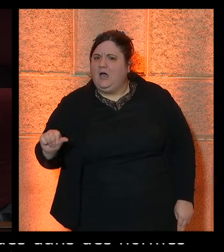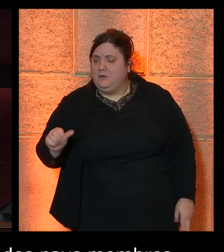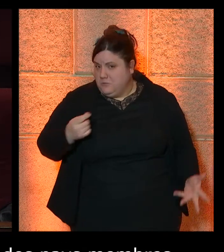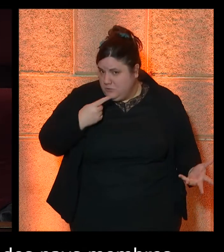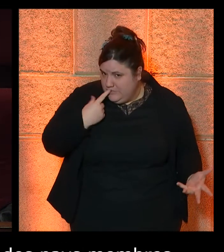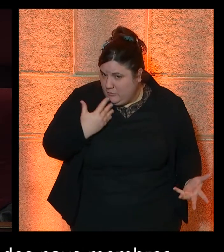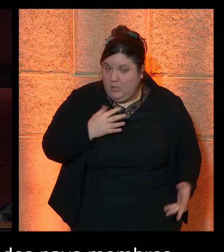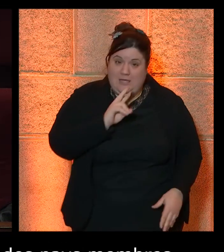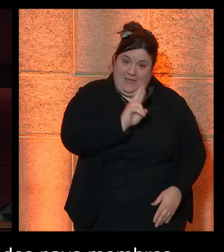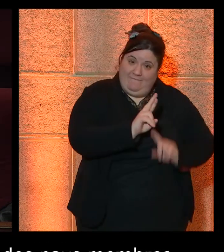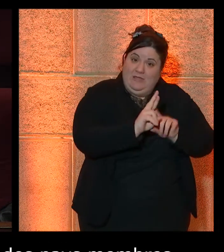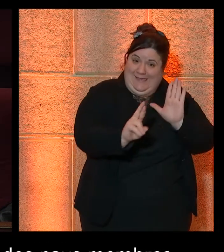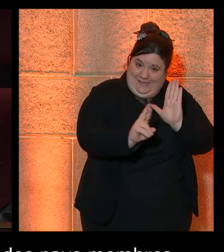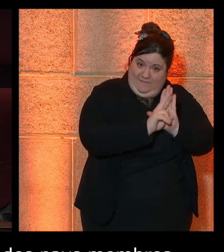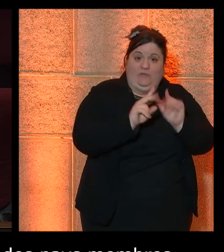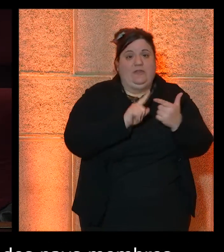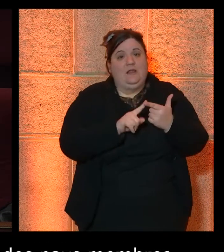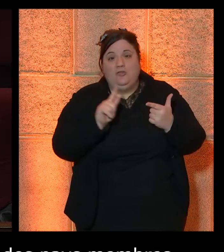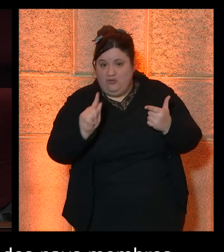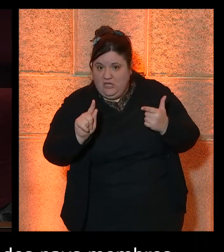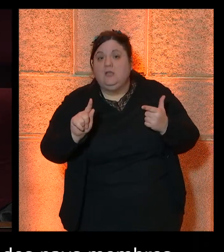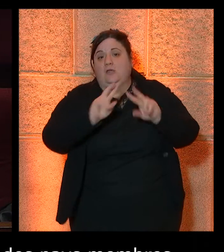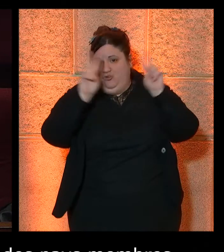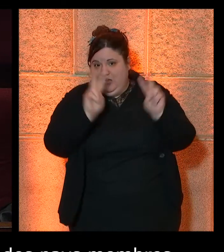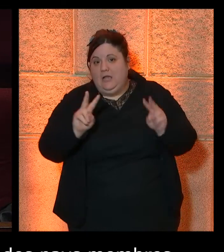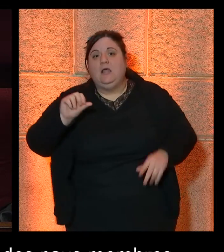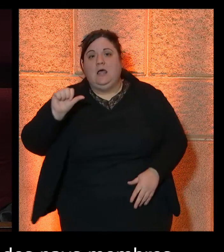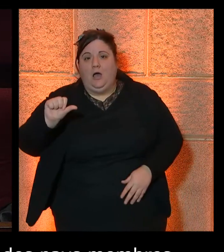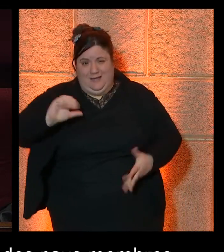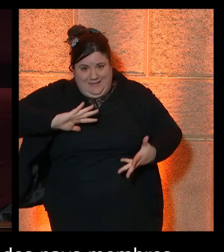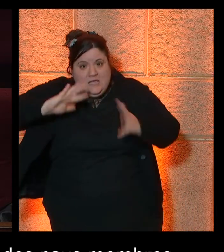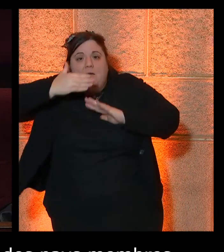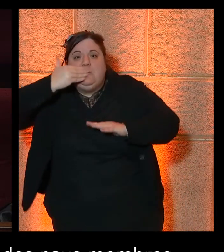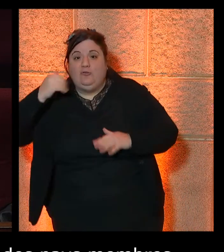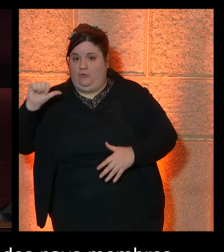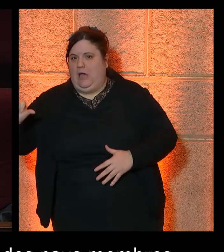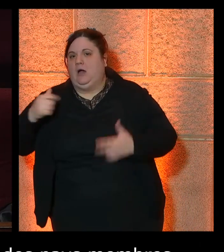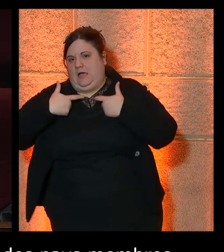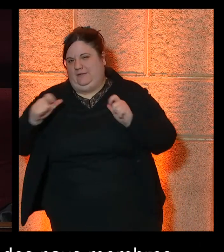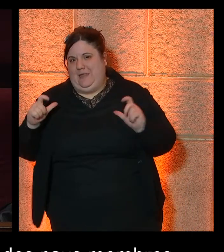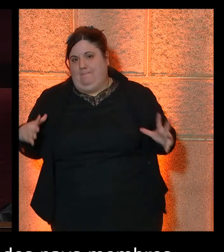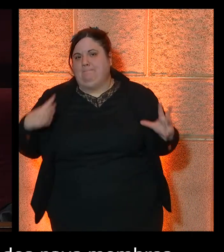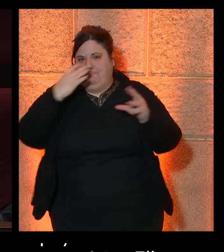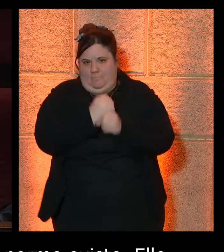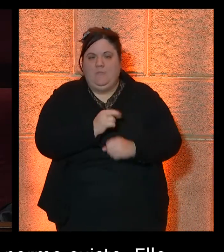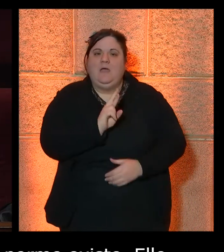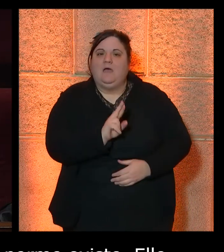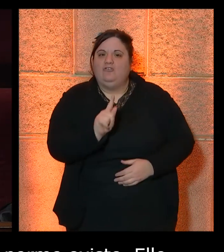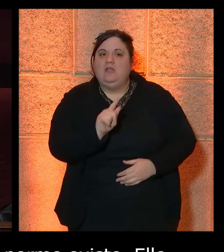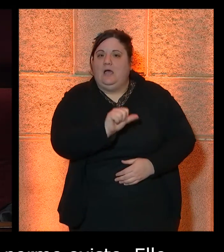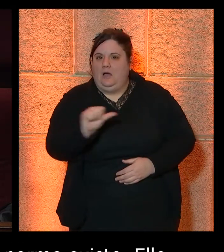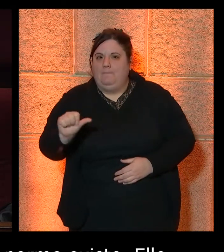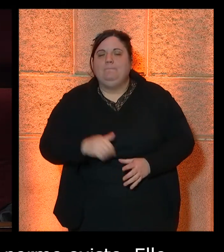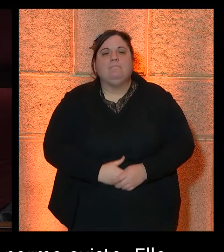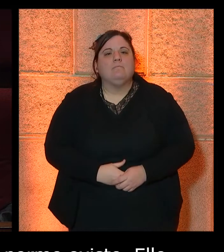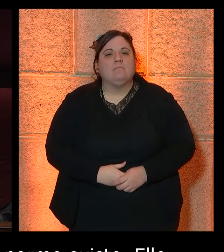le Référentiel Général d'Amélioration de'Accessibilité. Et ce document lui-même reprend bien évidemment l'ensemble